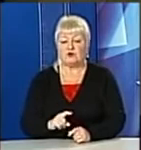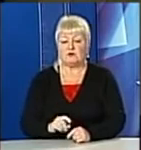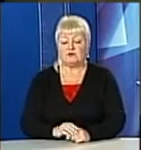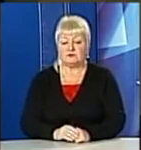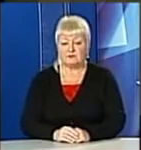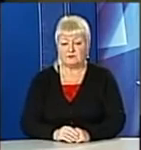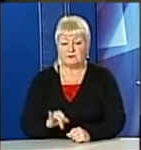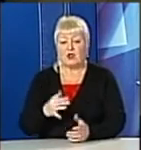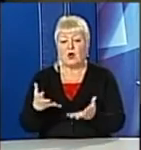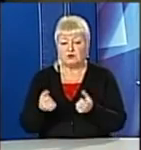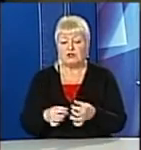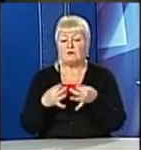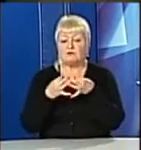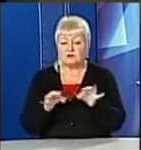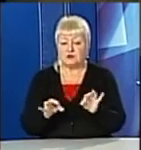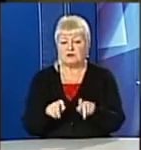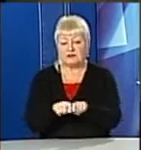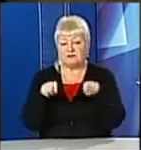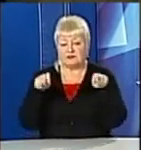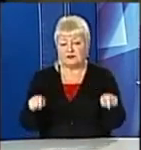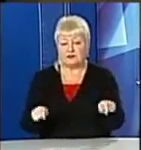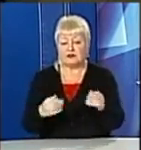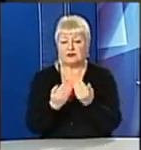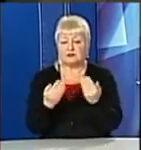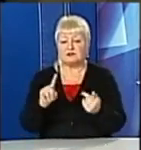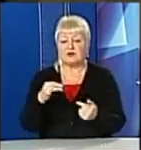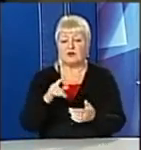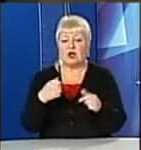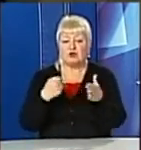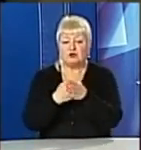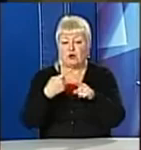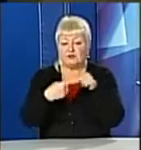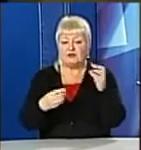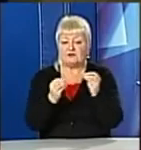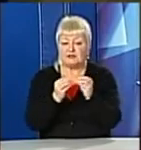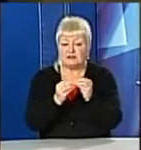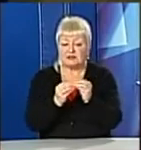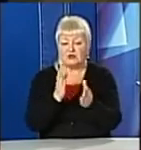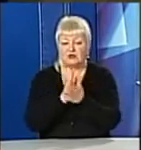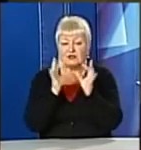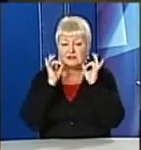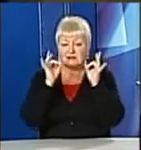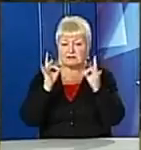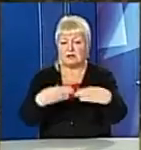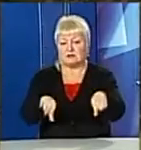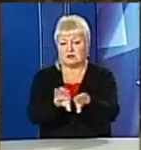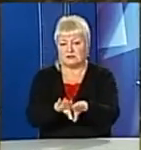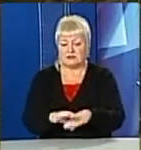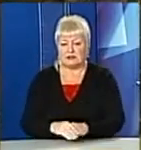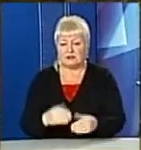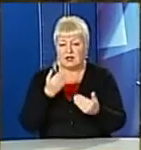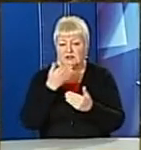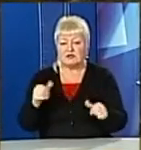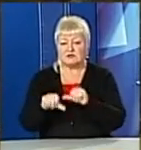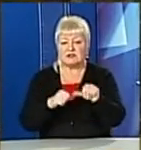і отримав дозвіл на відкриття експозиції, бо у нас до півдесятої експозиція під сигналізацією закрита. За останні